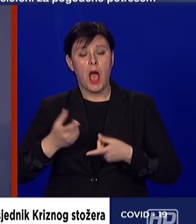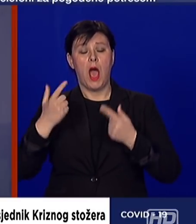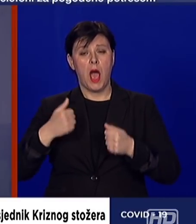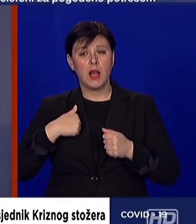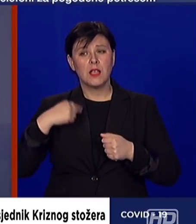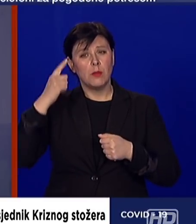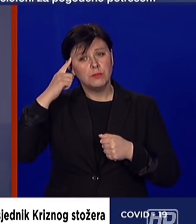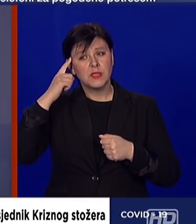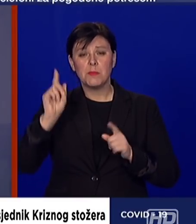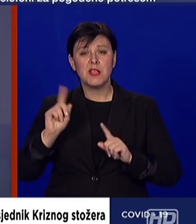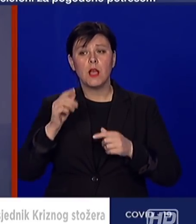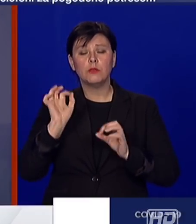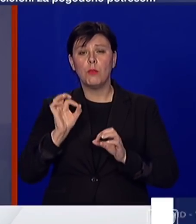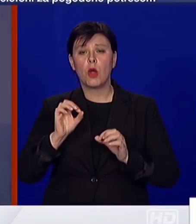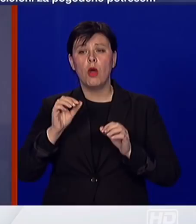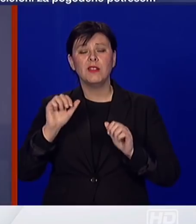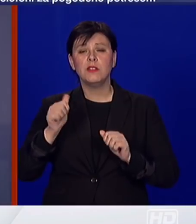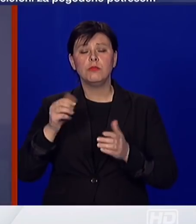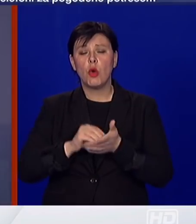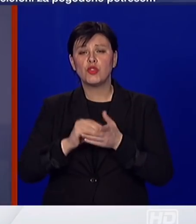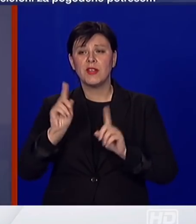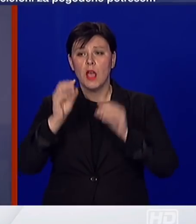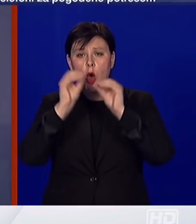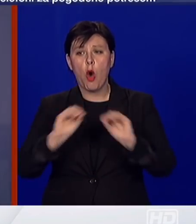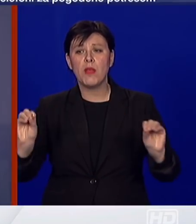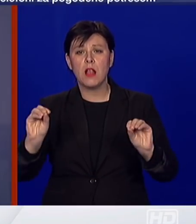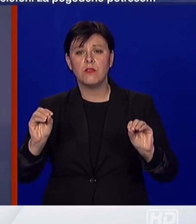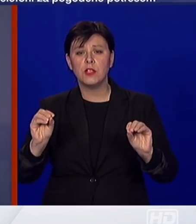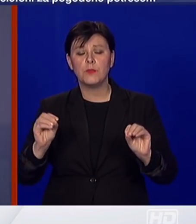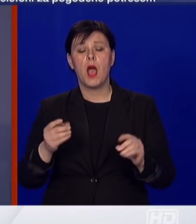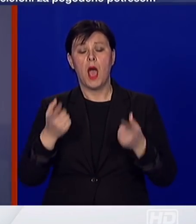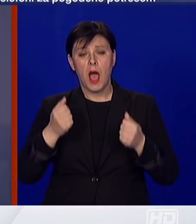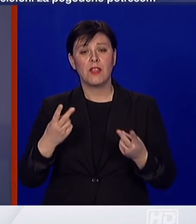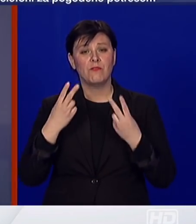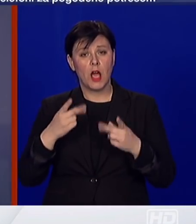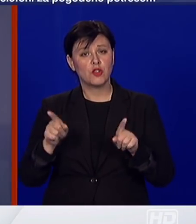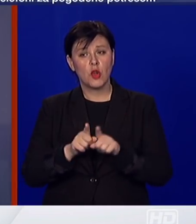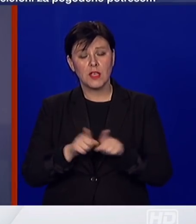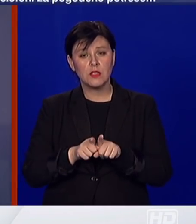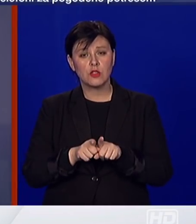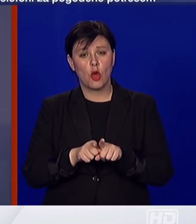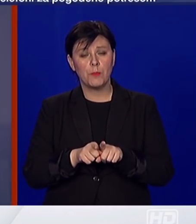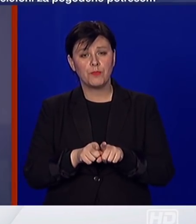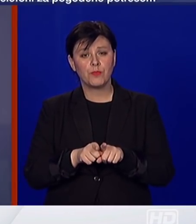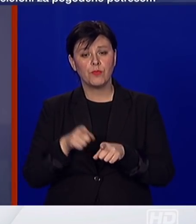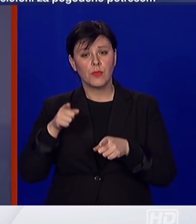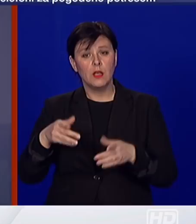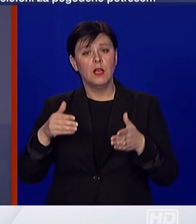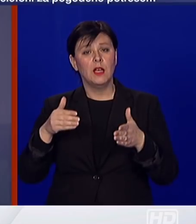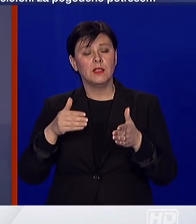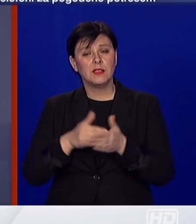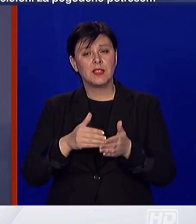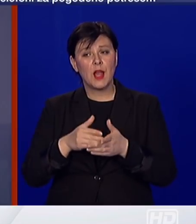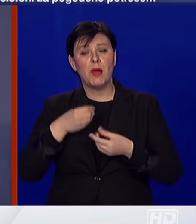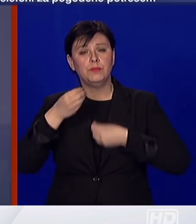objavljeno nikakvo priopćenje, već je zapravo važno da o tome govori u prvu